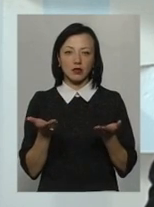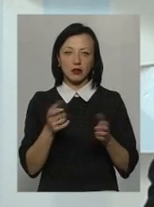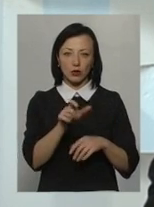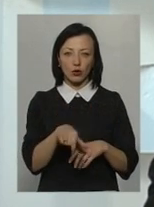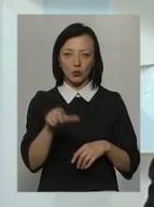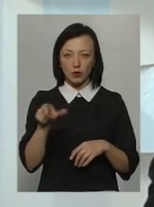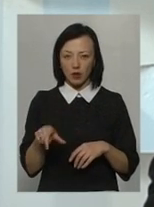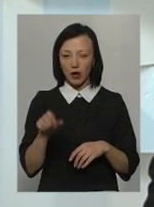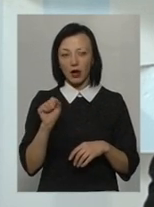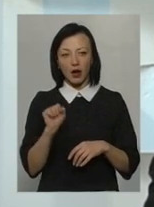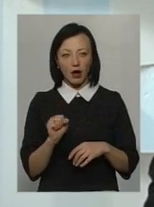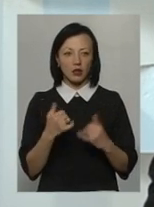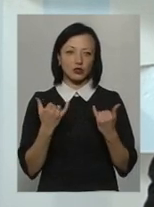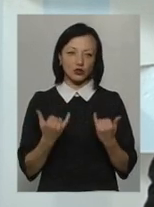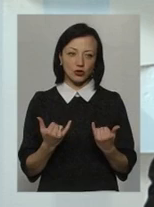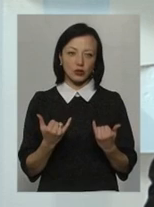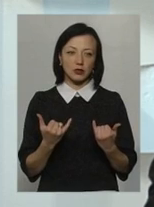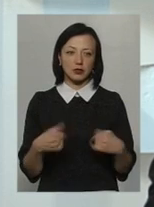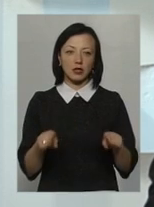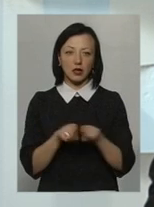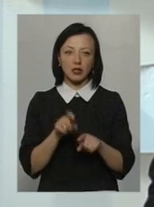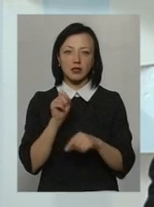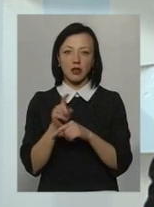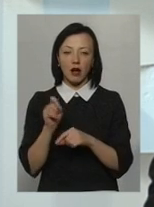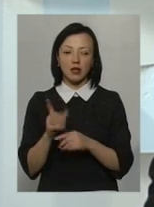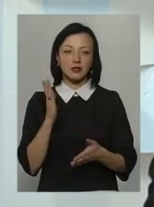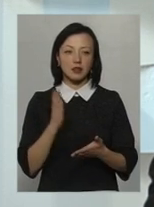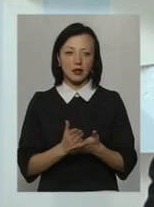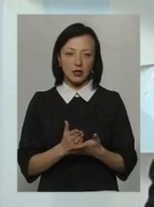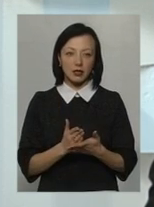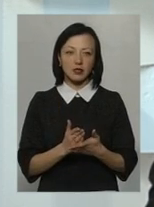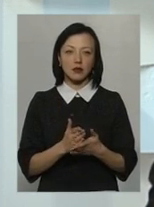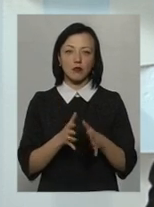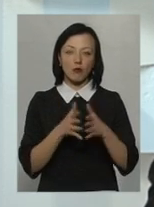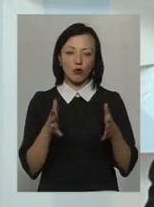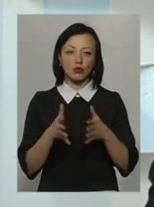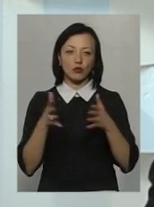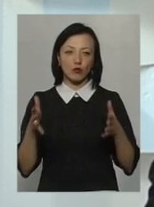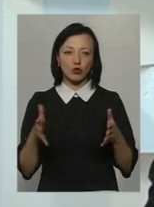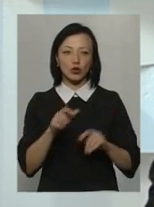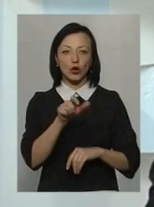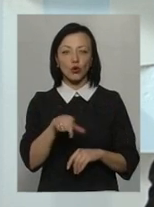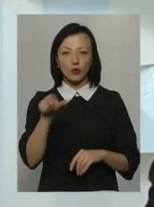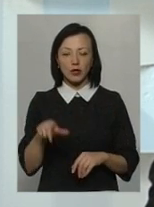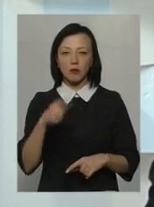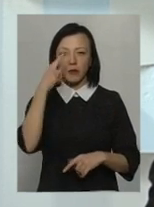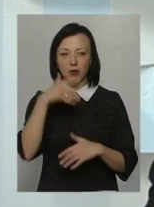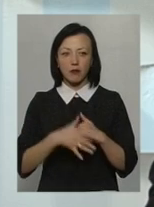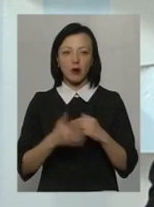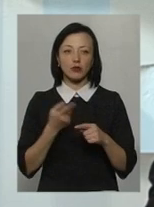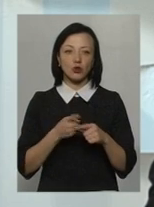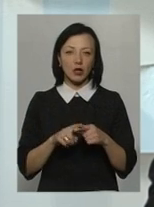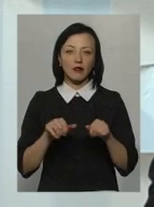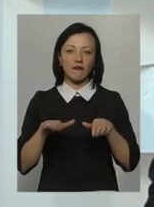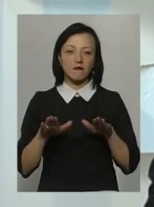ліць. А зараз такі закази є, і більше і більше людей розуміє, що це вихід,